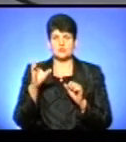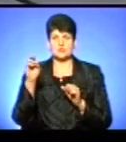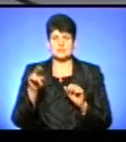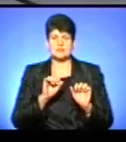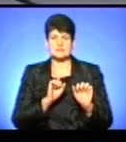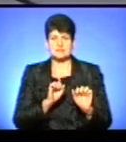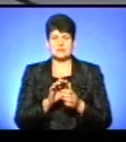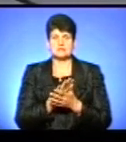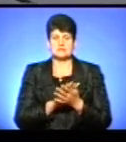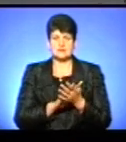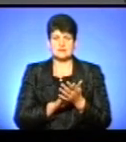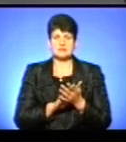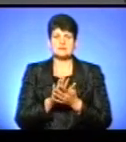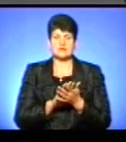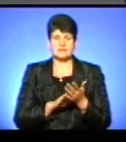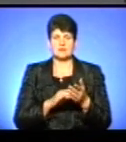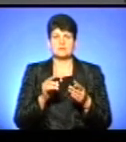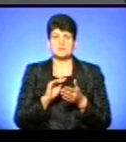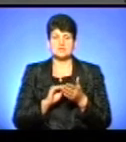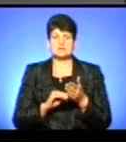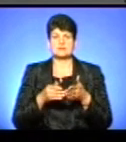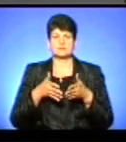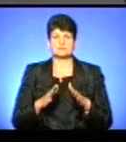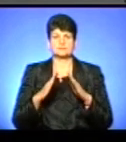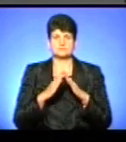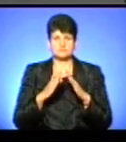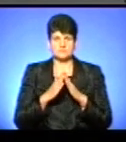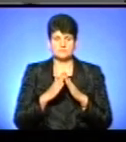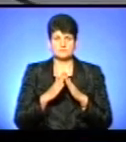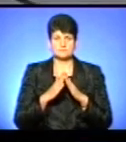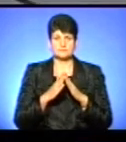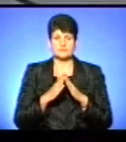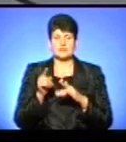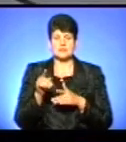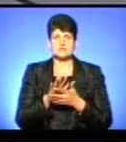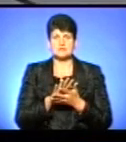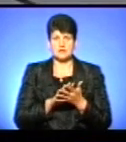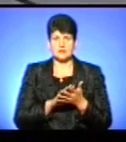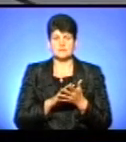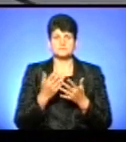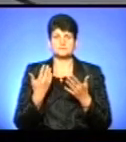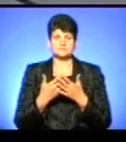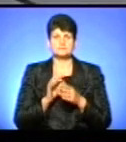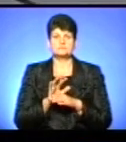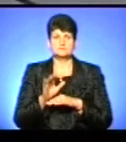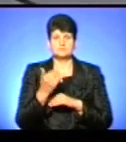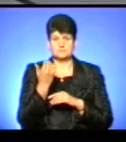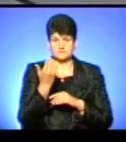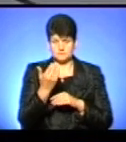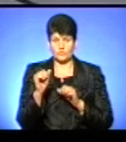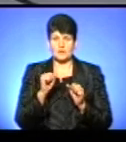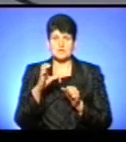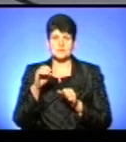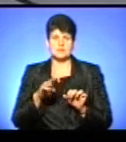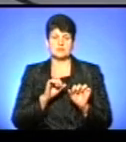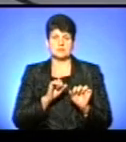соціального захисту. Заява пишеться в пологовому будинку. Власне, ті заяви, напевно, йдуть до вас в управління